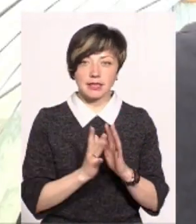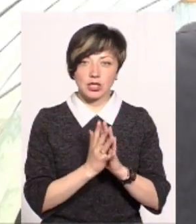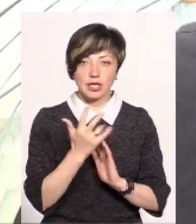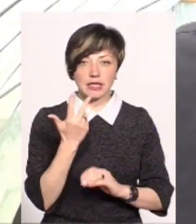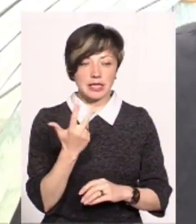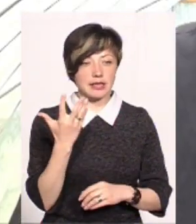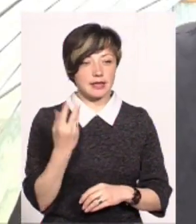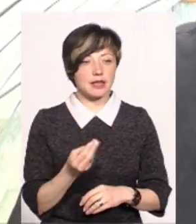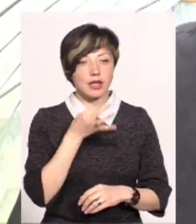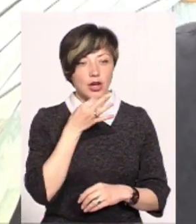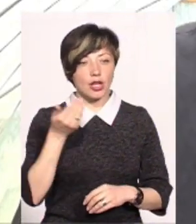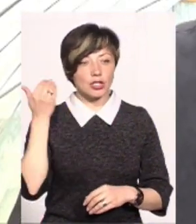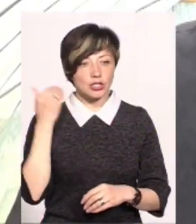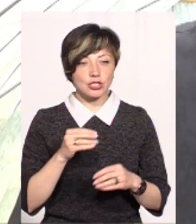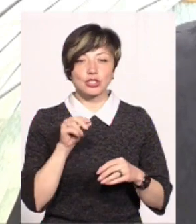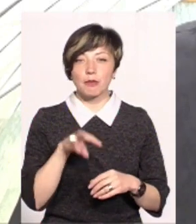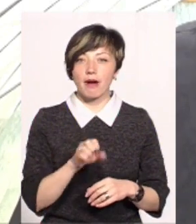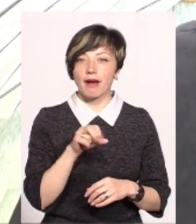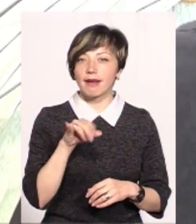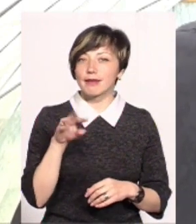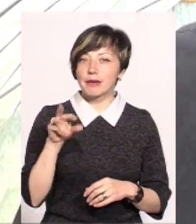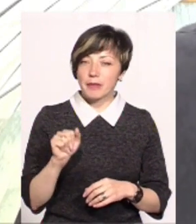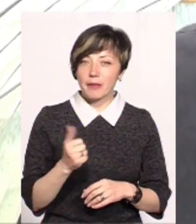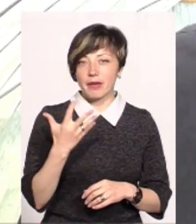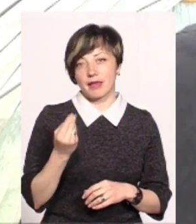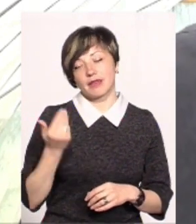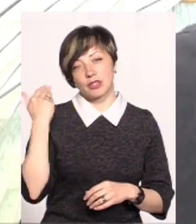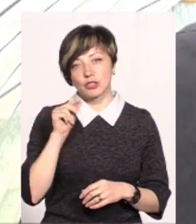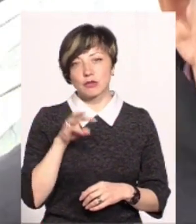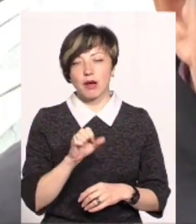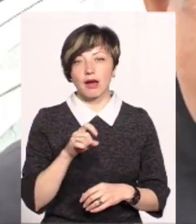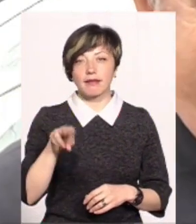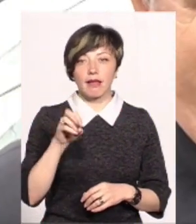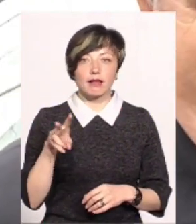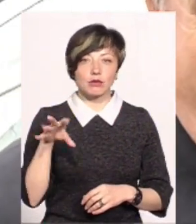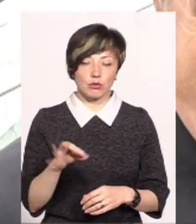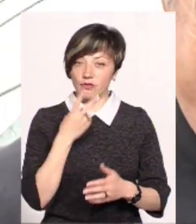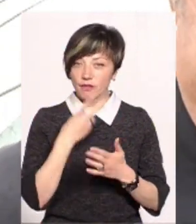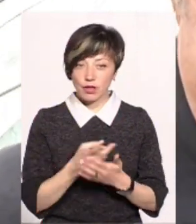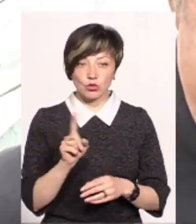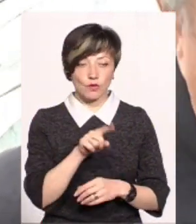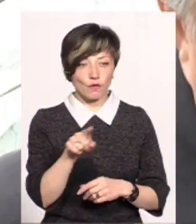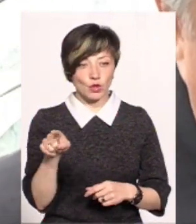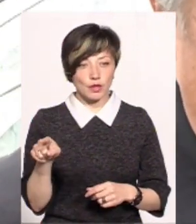дні раніше, ніж Аліна, і на п'ять днів раніше, ніж Ардендо. Видно, що вони